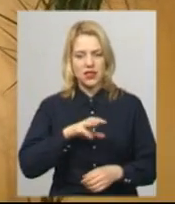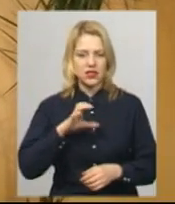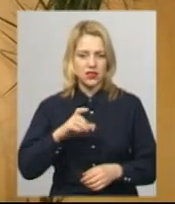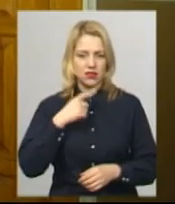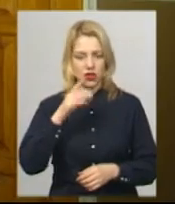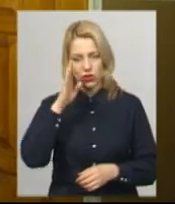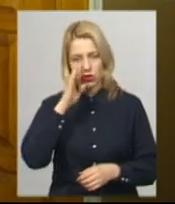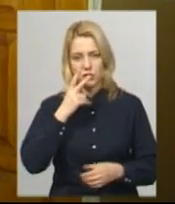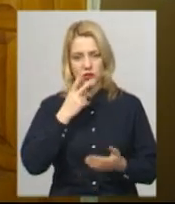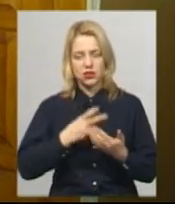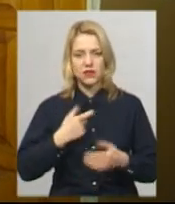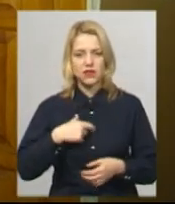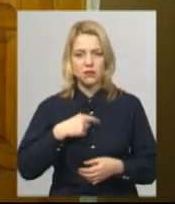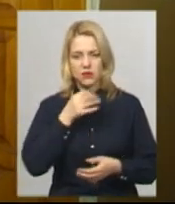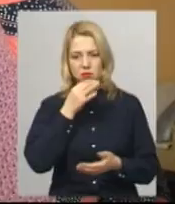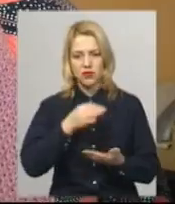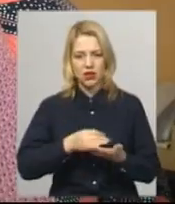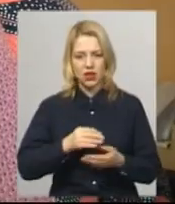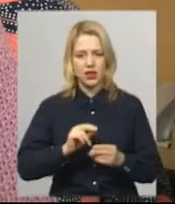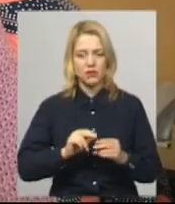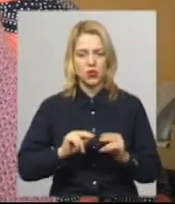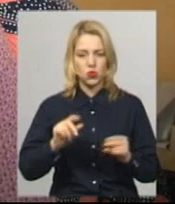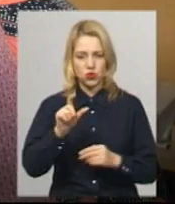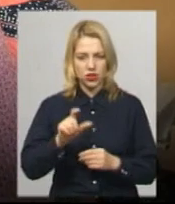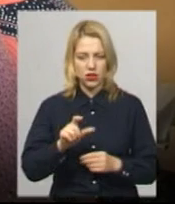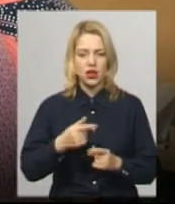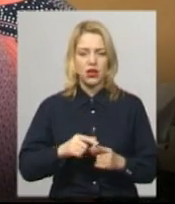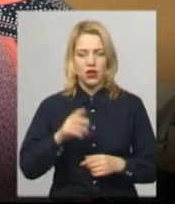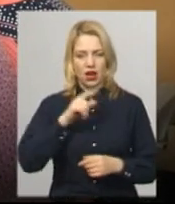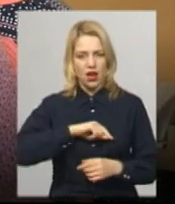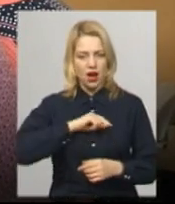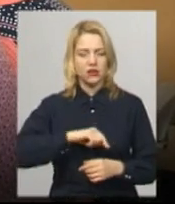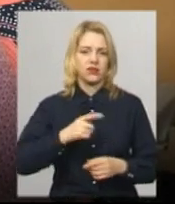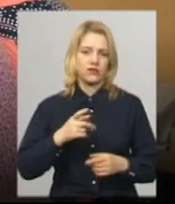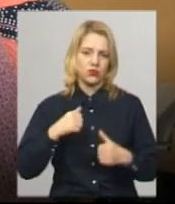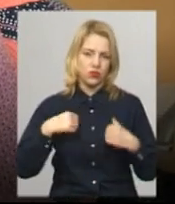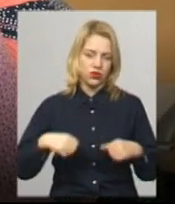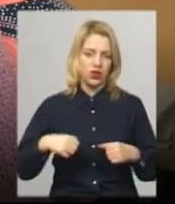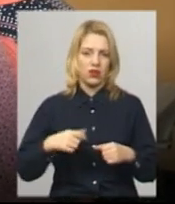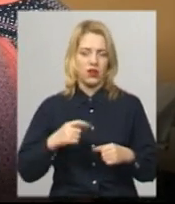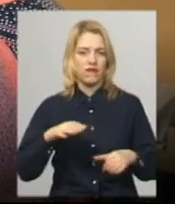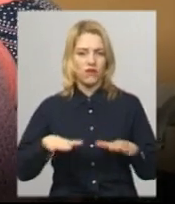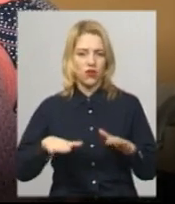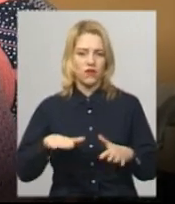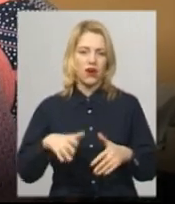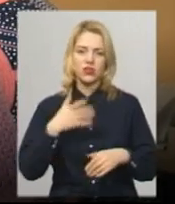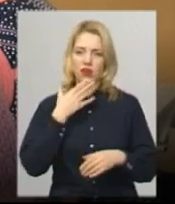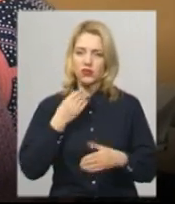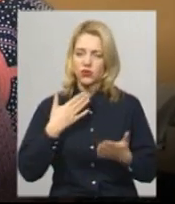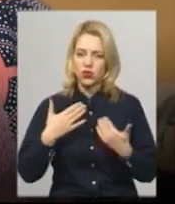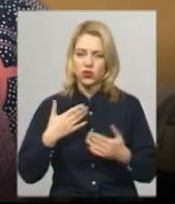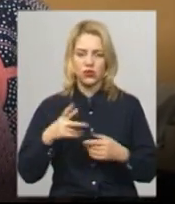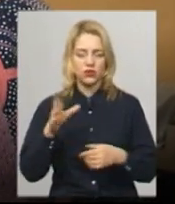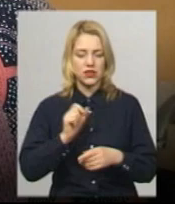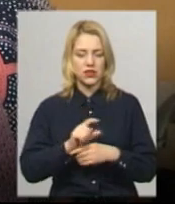хлопець зарекомендував себе відповідальним учним. Характер в нього спокійний, врівноважений, він дуже відповідально відноситься до всіх